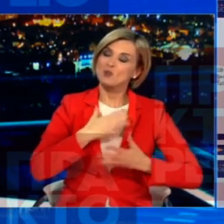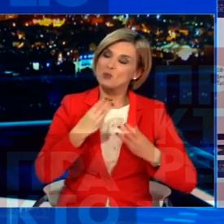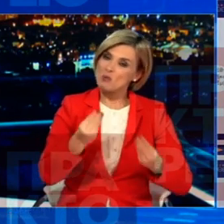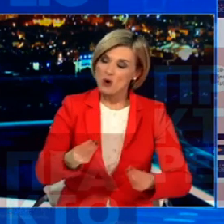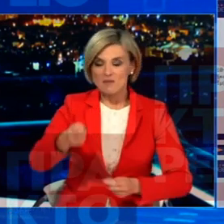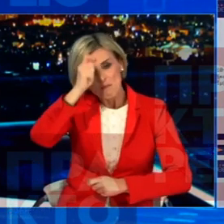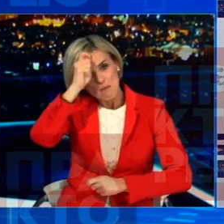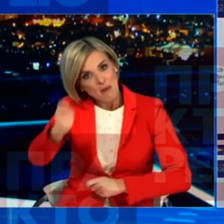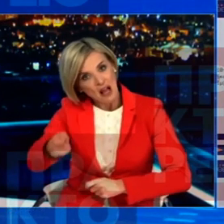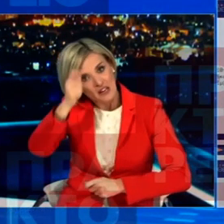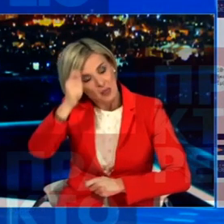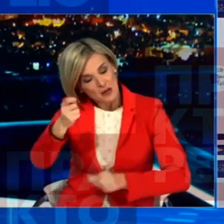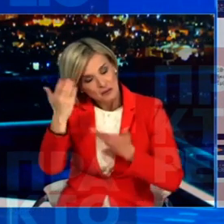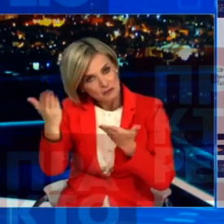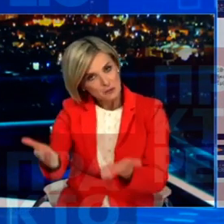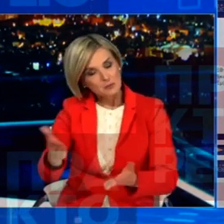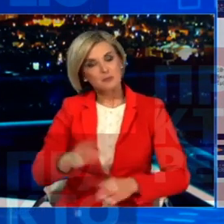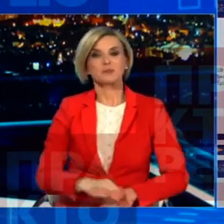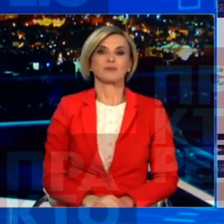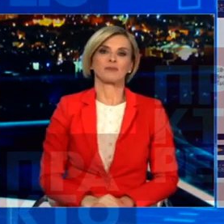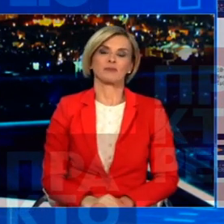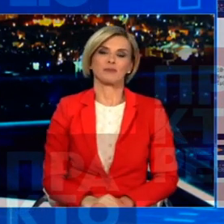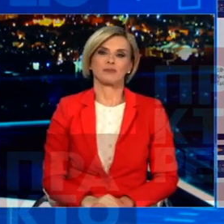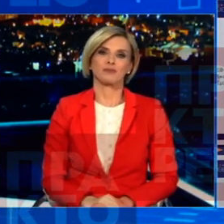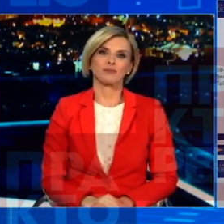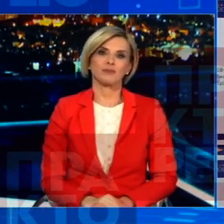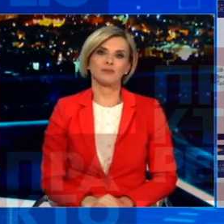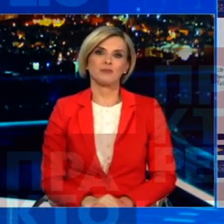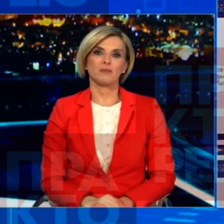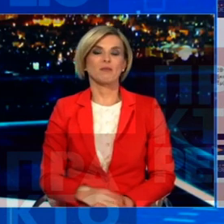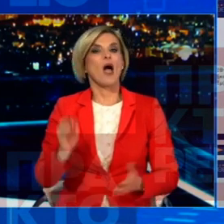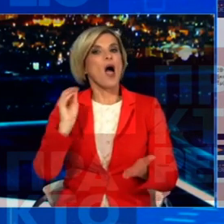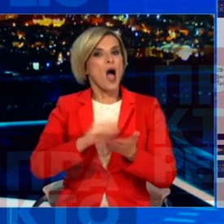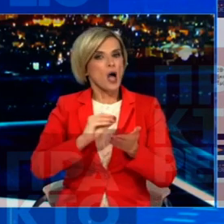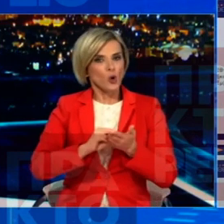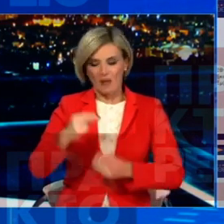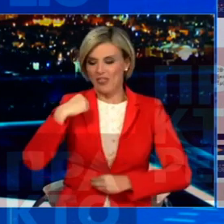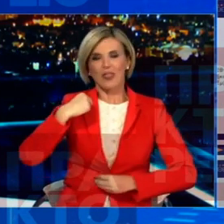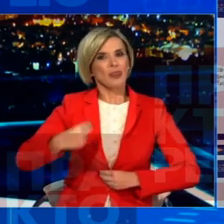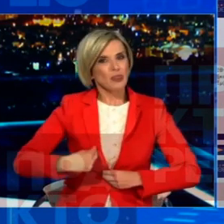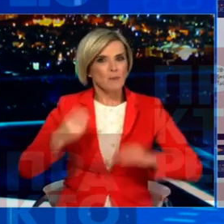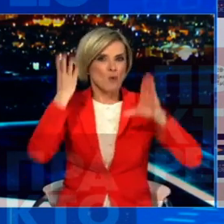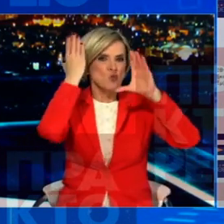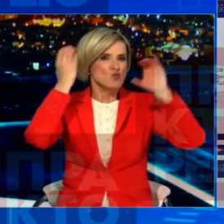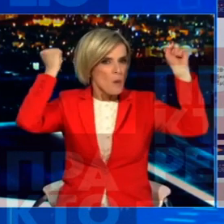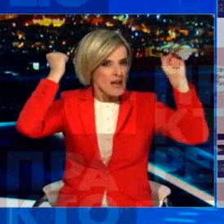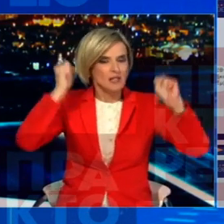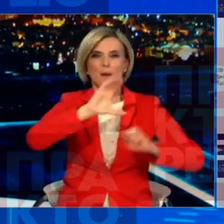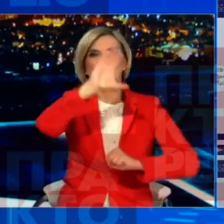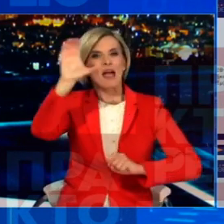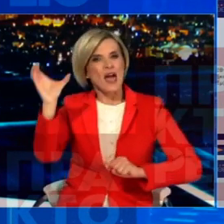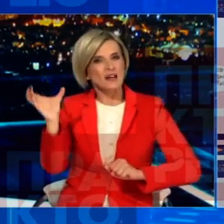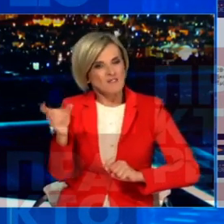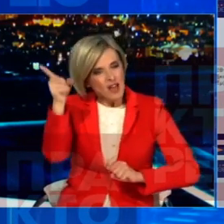Και την ελληνική εκκλησία Είμαστε συμπέκτες σε αυτή την προσπάθεια Με την τοπική αυτοδιοίκηση πρώτου και δευτερού βαθμού Ευχαριστώ πάρα πολύ στους περιφερειάρχες Τους